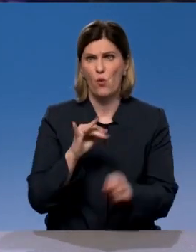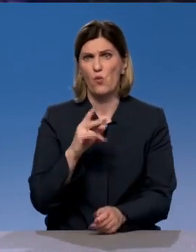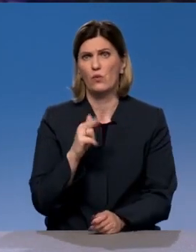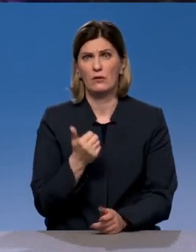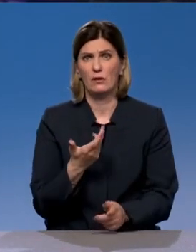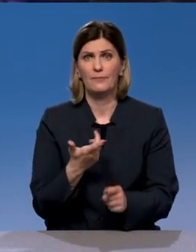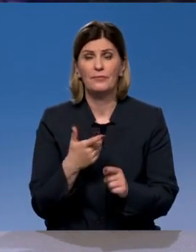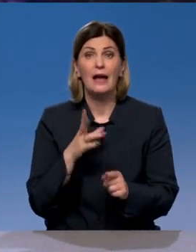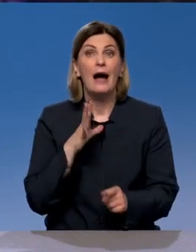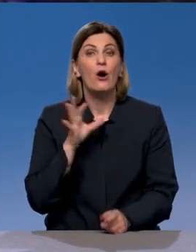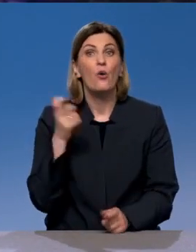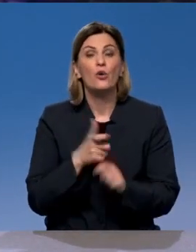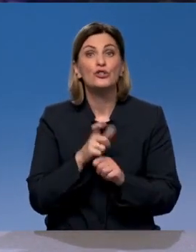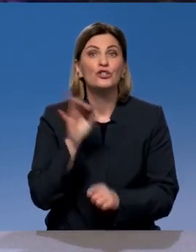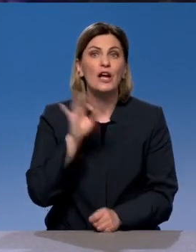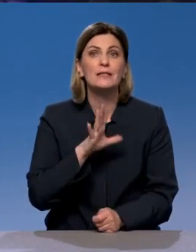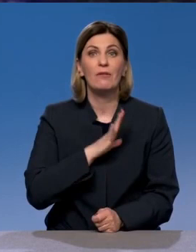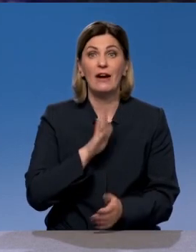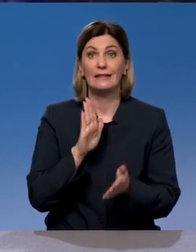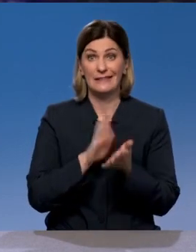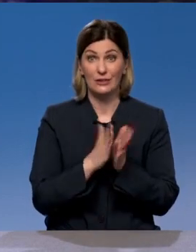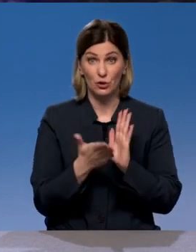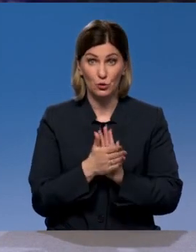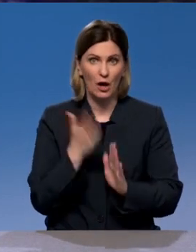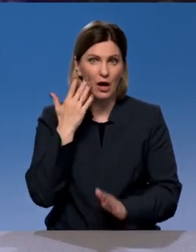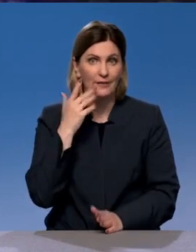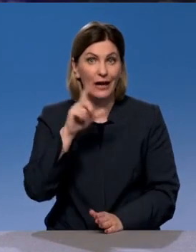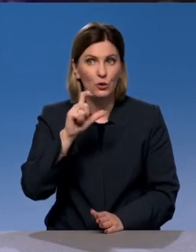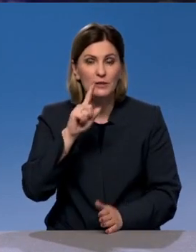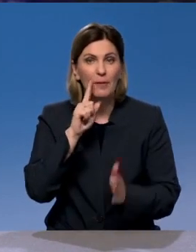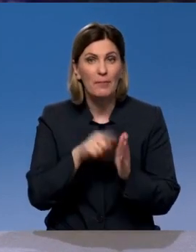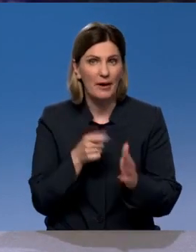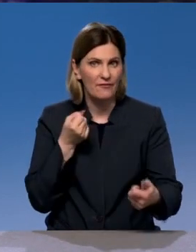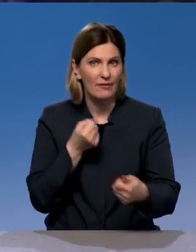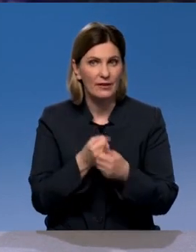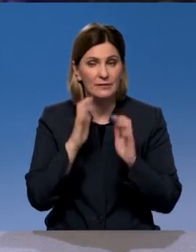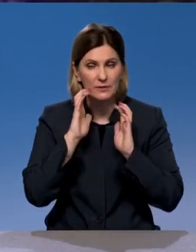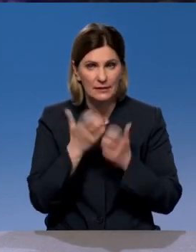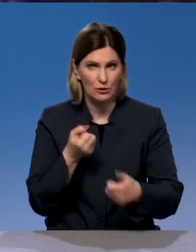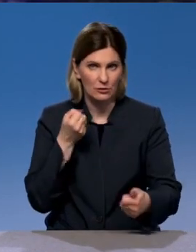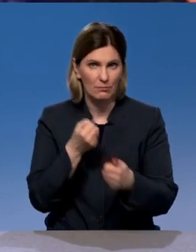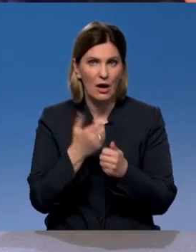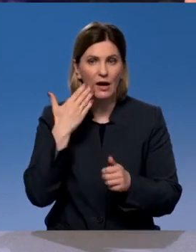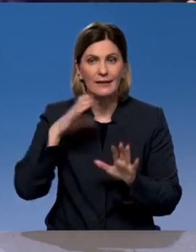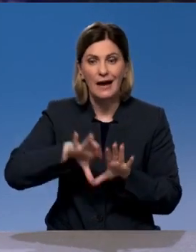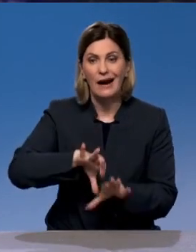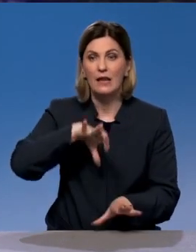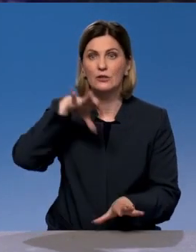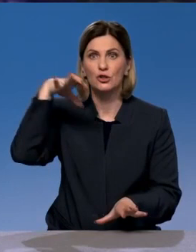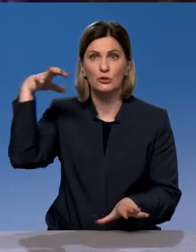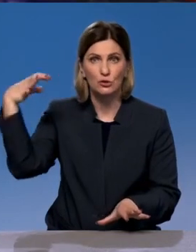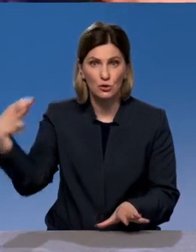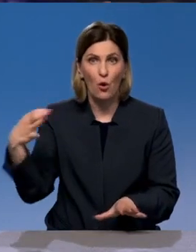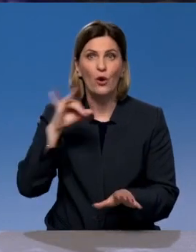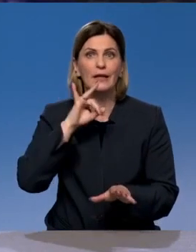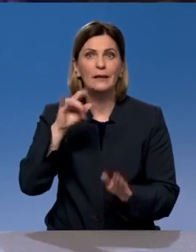часто бывает ситуация, когда люди попадают действительно в ДТП, серьезные ДТП. Когда у них выбивает колесо, и их выбрасывает либо на